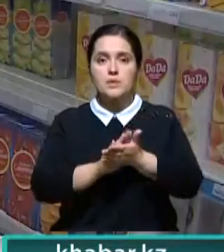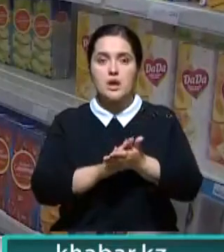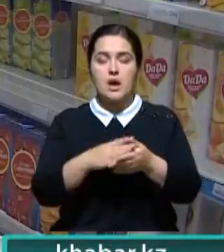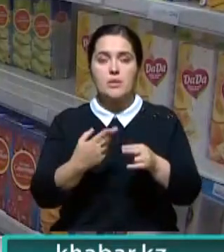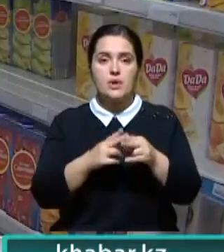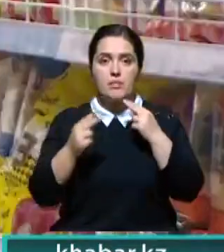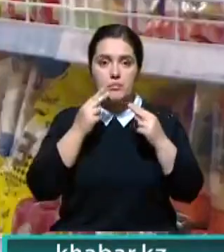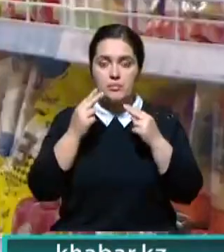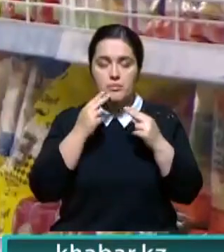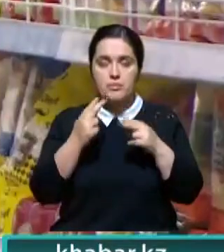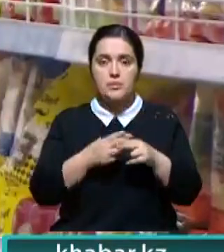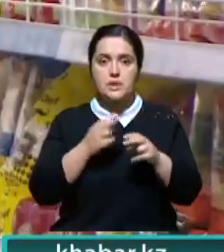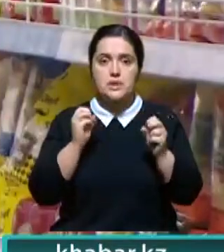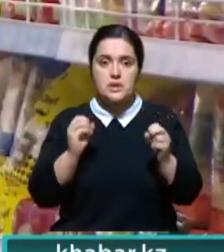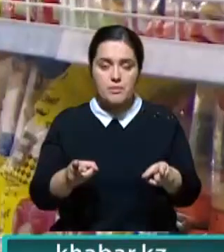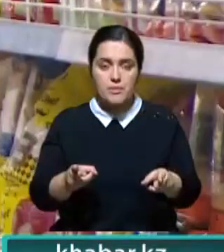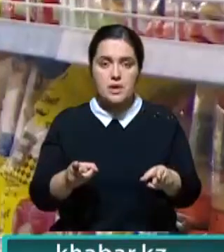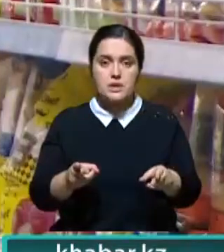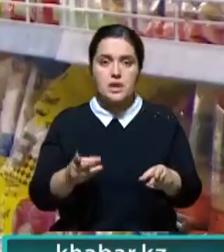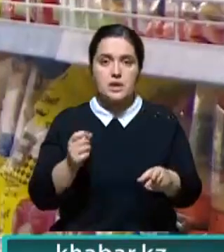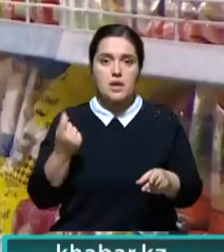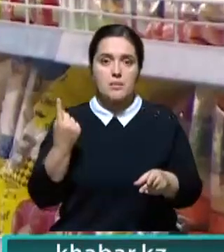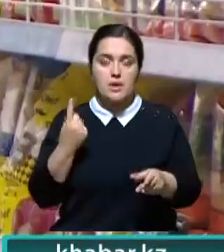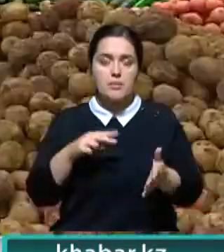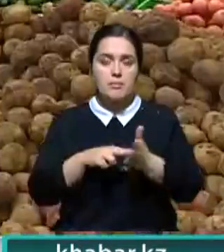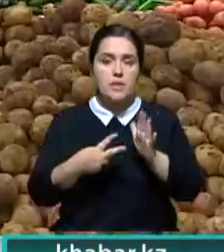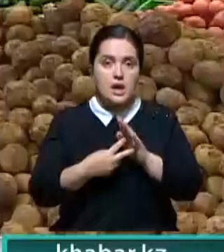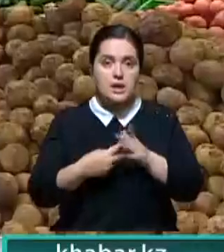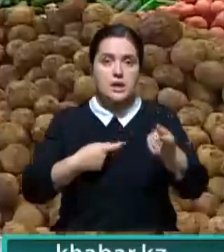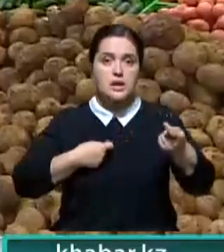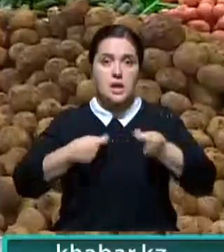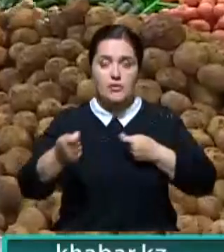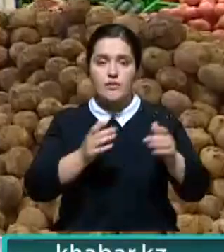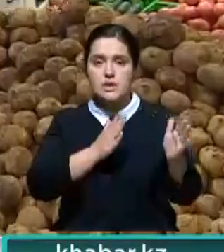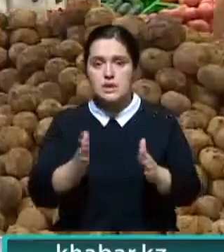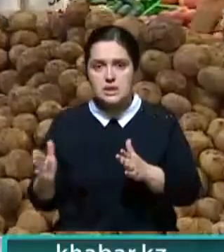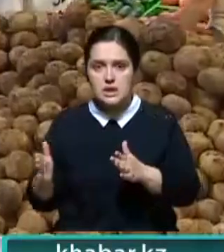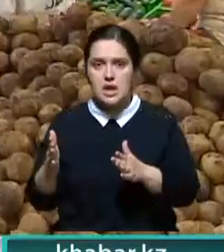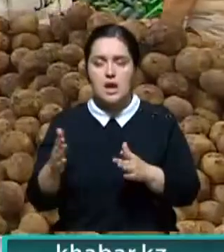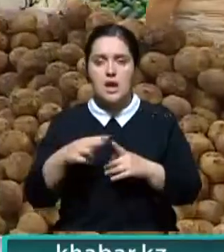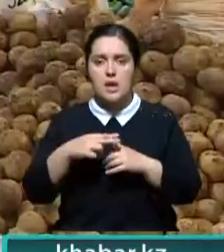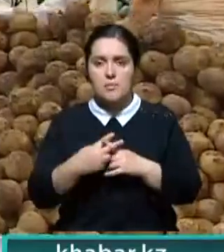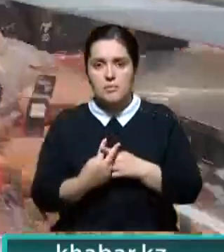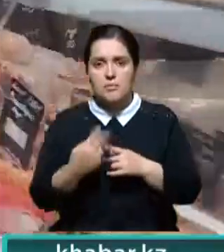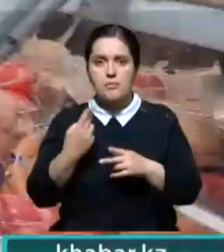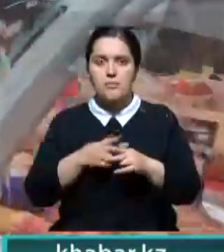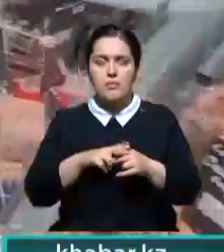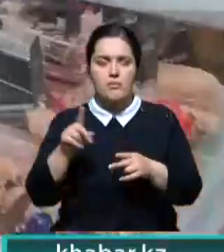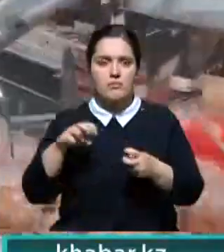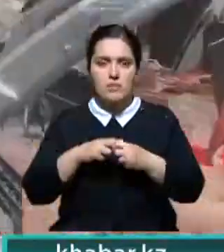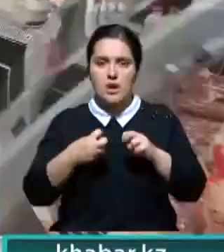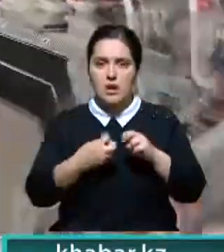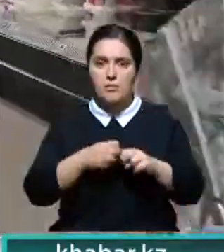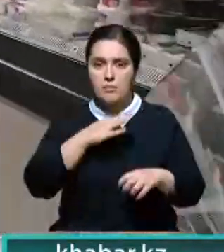продовольственной безопасности вышел едва ли не на первый план. Торговая система почти наполовину в тени проблем предостаточно.